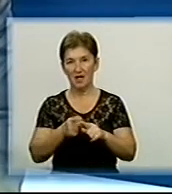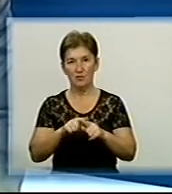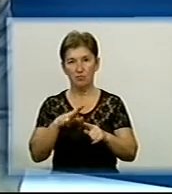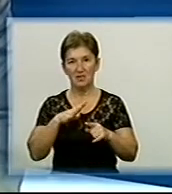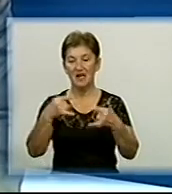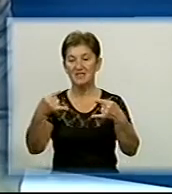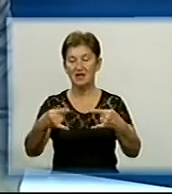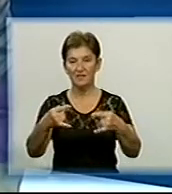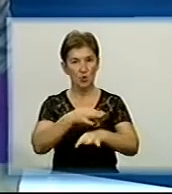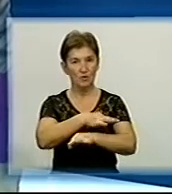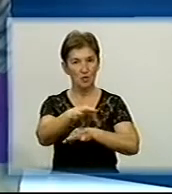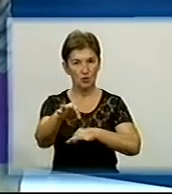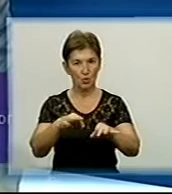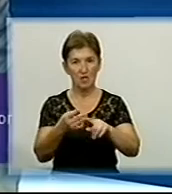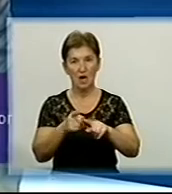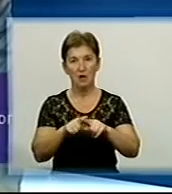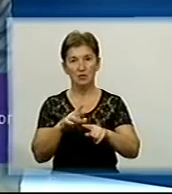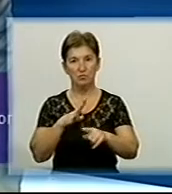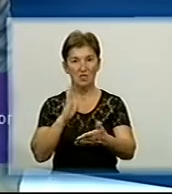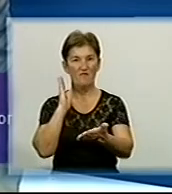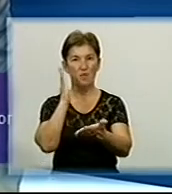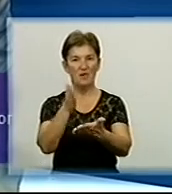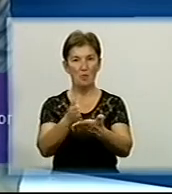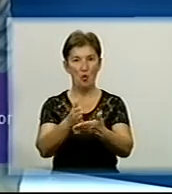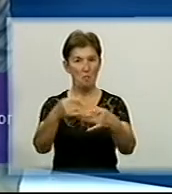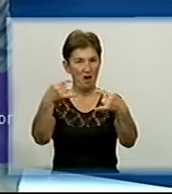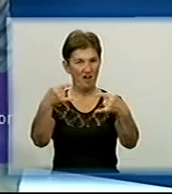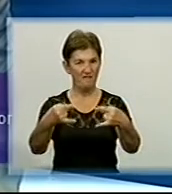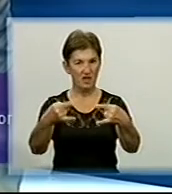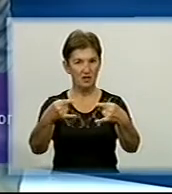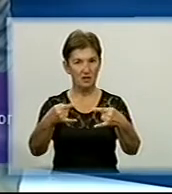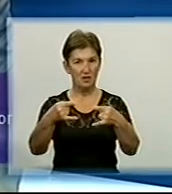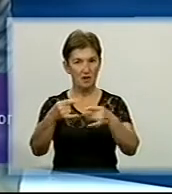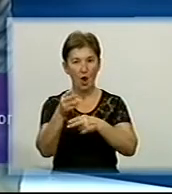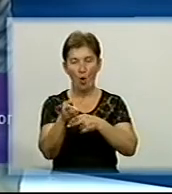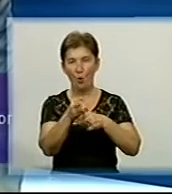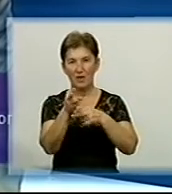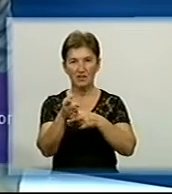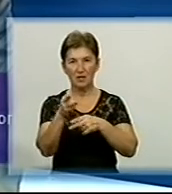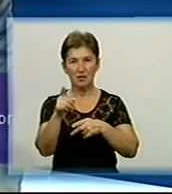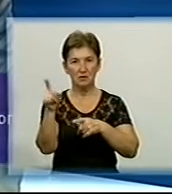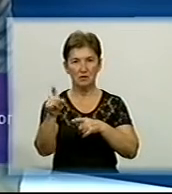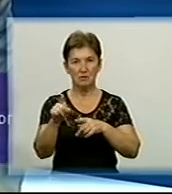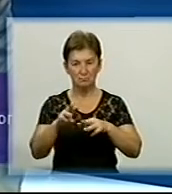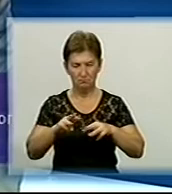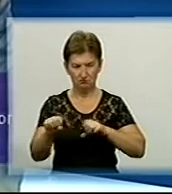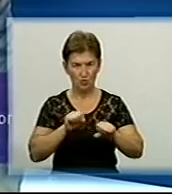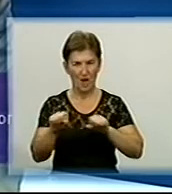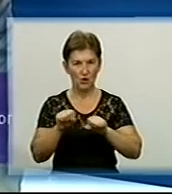Который проходив в прямому ефірі Опері в рядового контактного центру Принимали